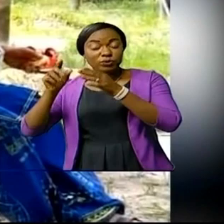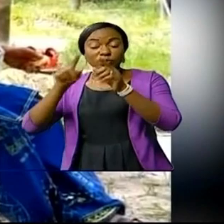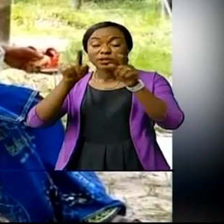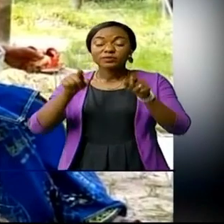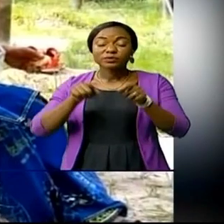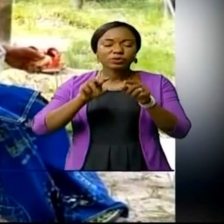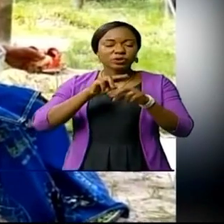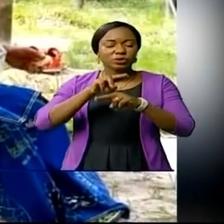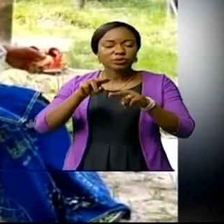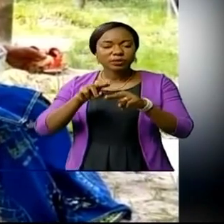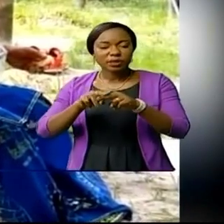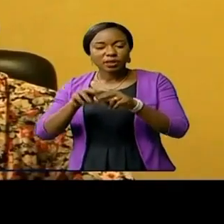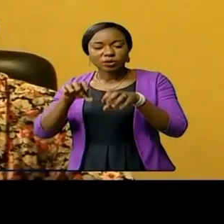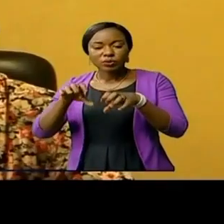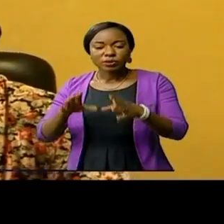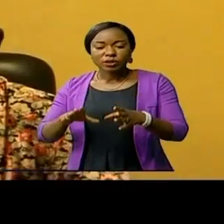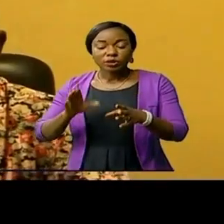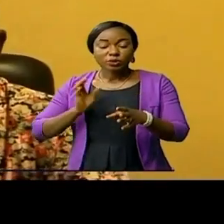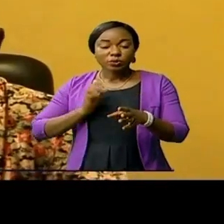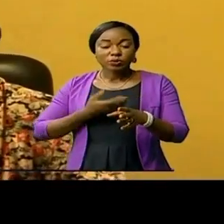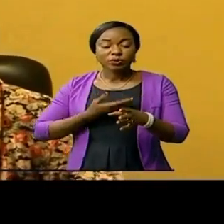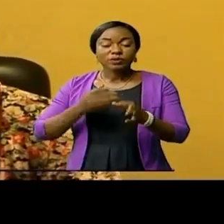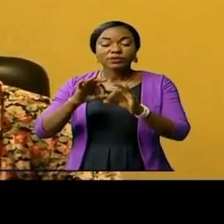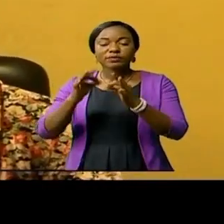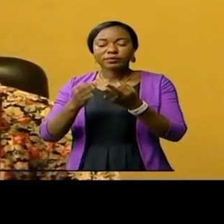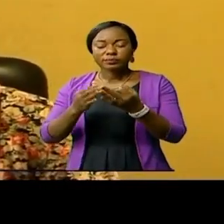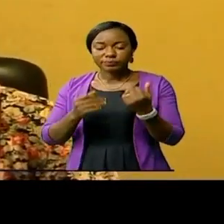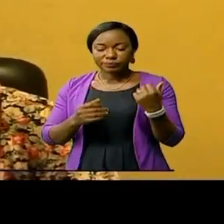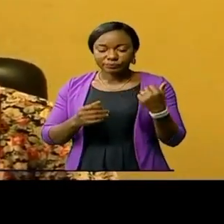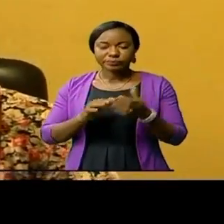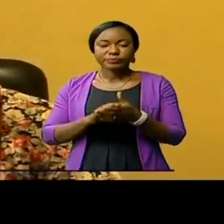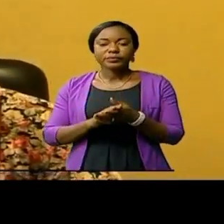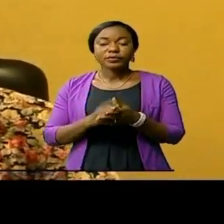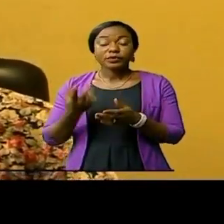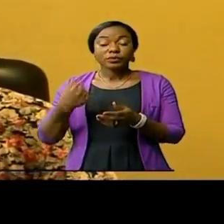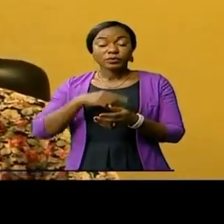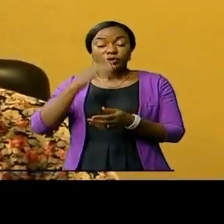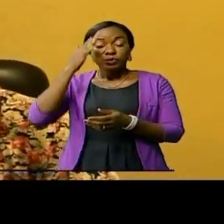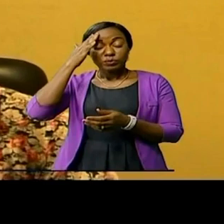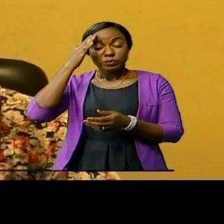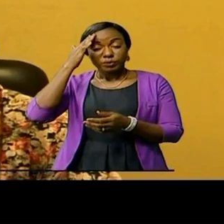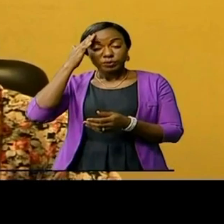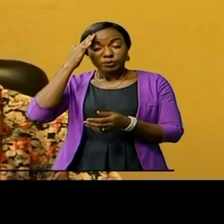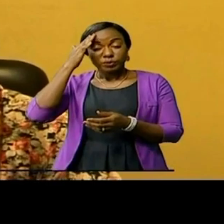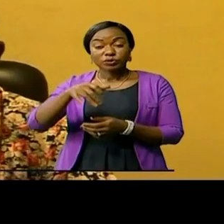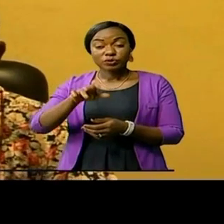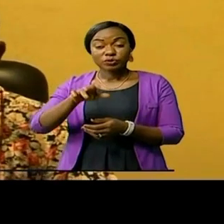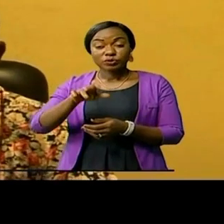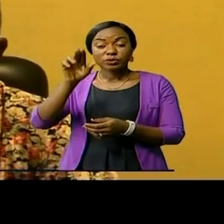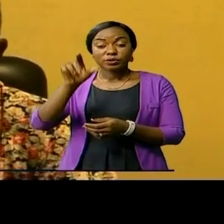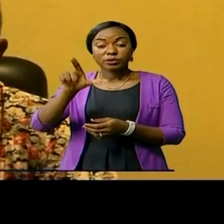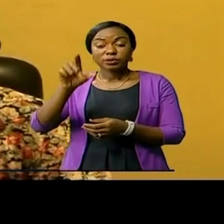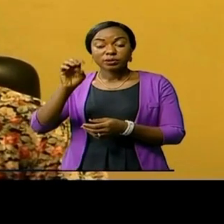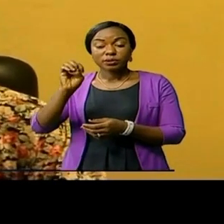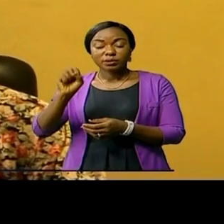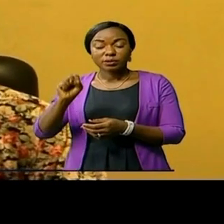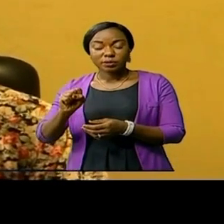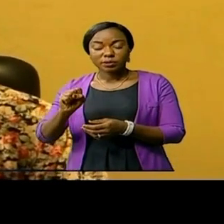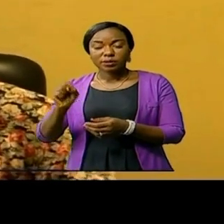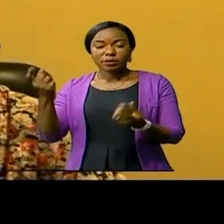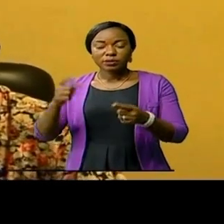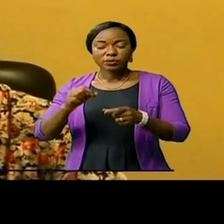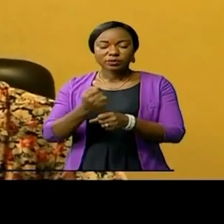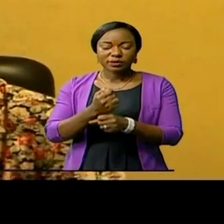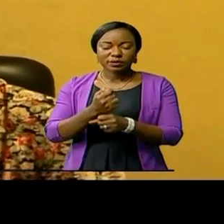est notre seconde famille. J'ai connu Jules d'abord à l'UCEA, actuellement c'était Cévoza à'époque, où on a travaillé sur les